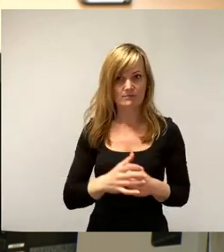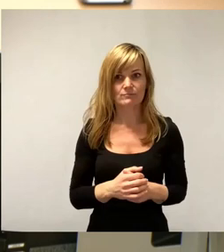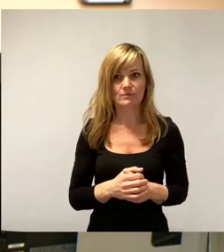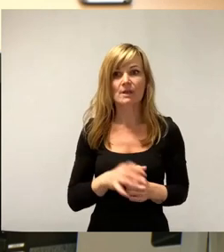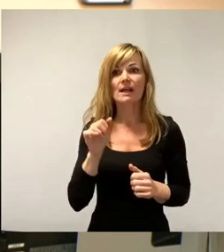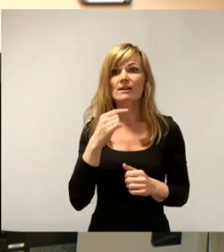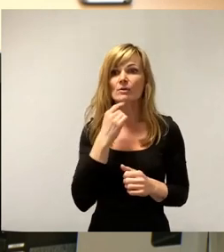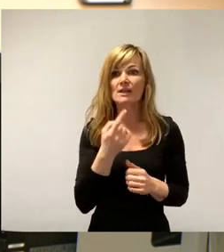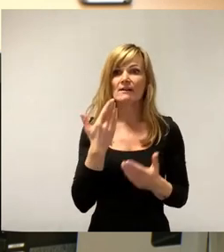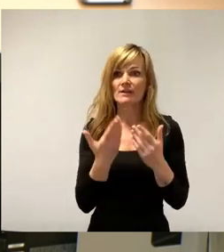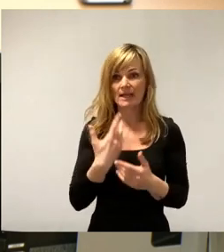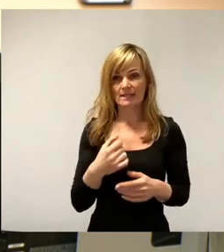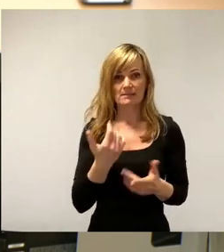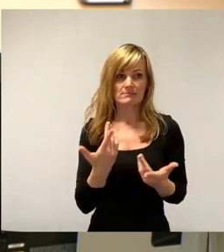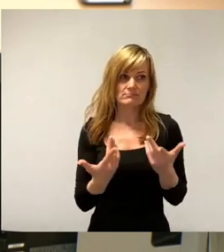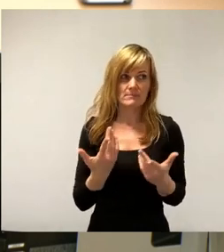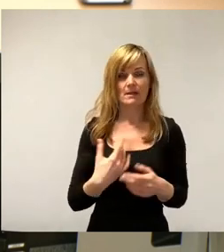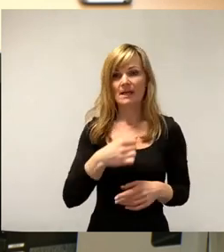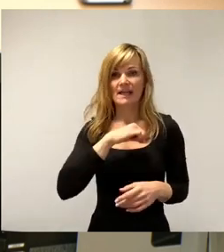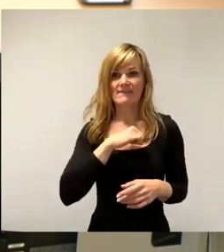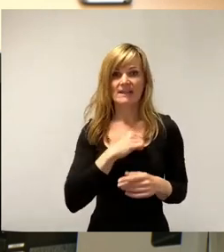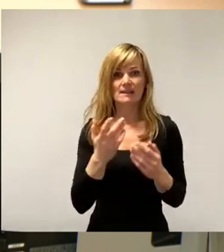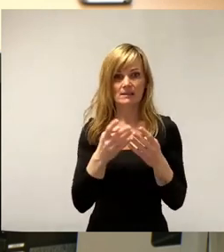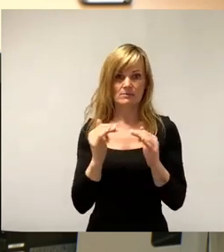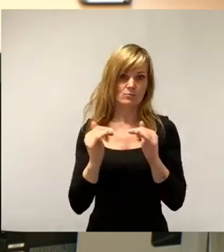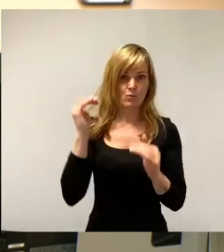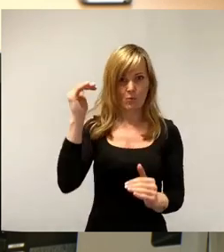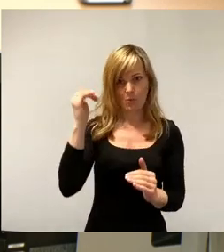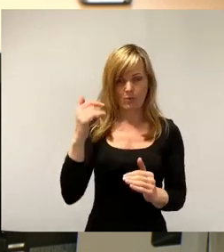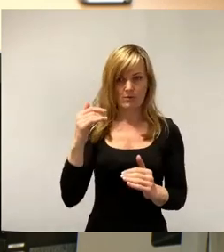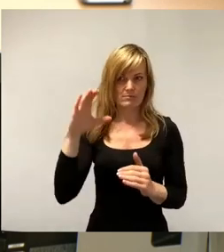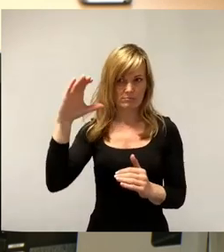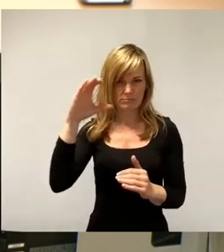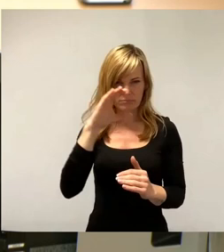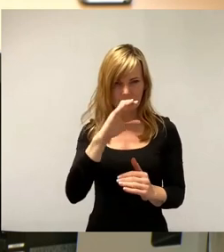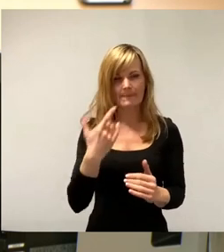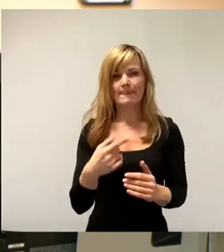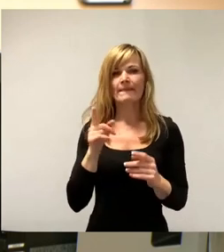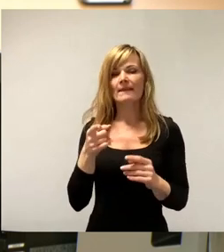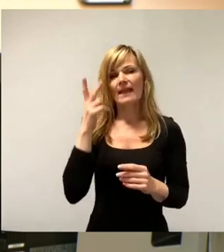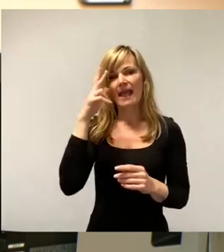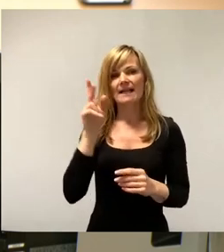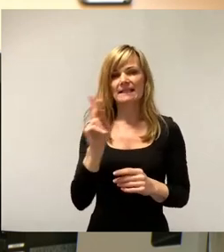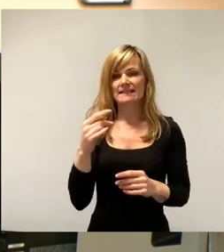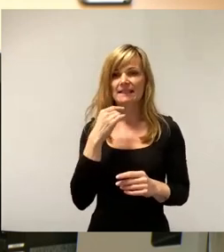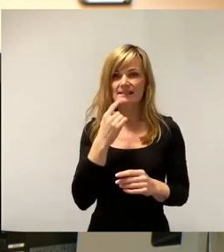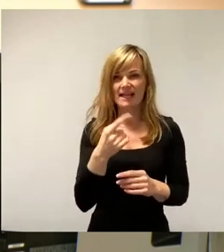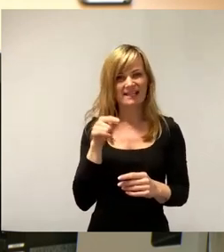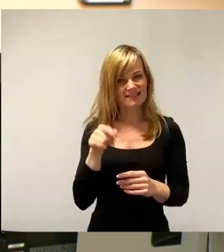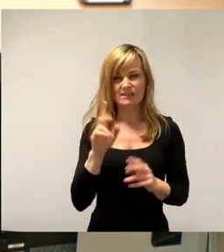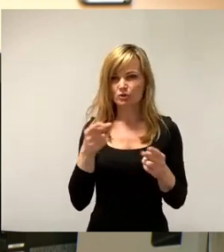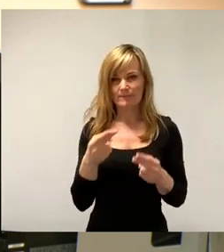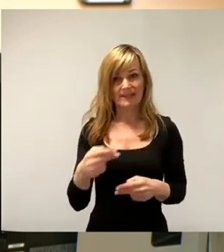einfach die Gewinnspanne zu hoch. Was nicht stimmt, was der Herr Kiesling gesagt hat, ist, dass die Sachsenenergie